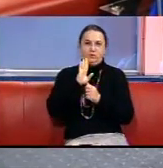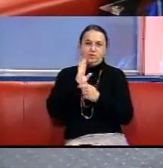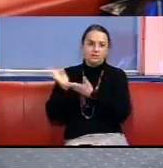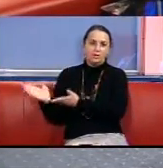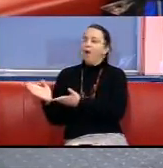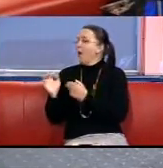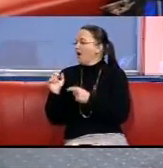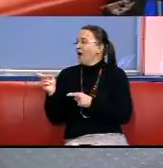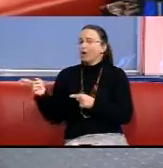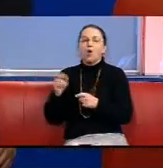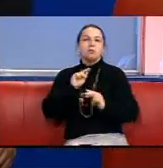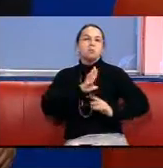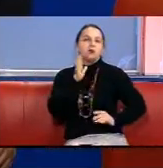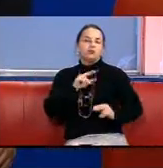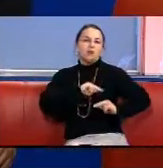працівника каналу ОТБ